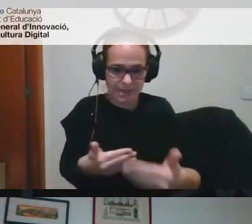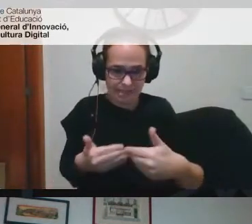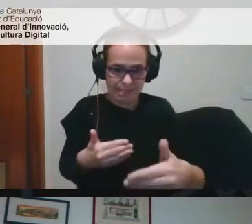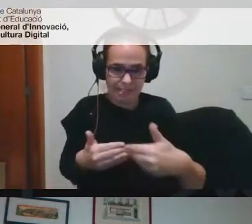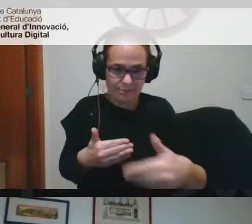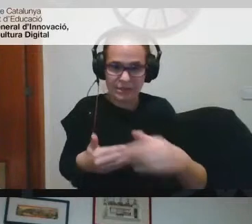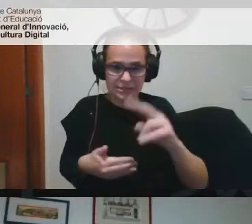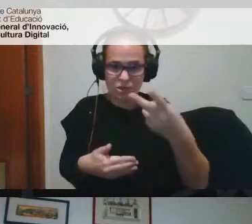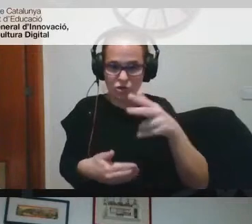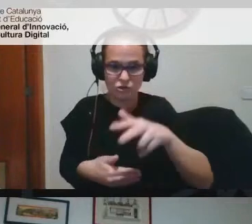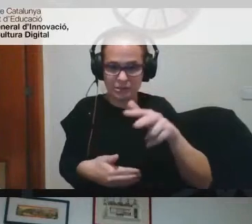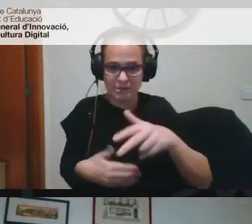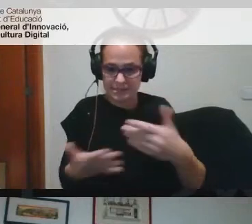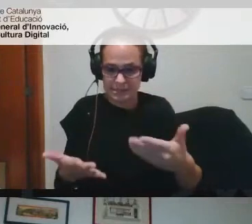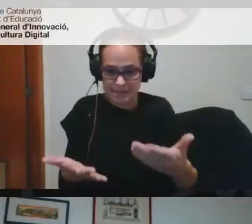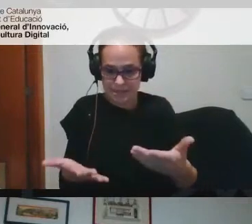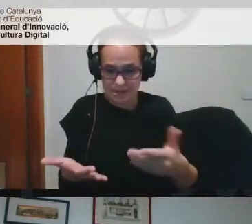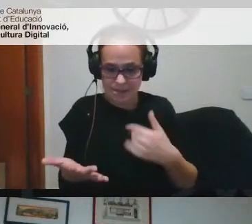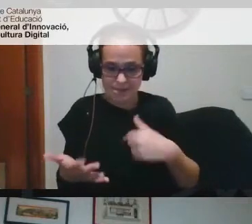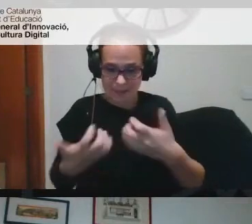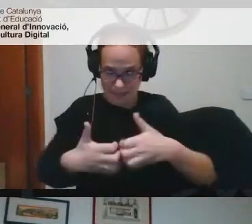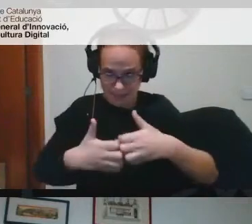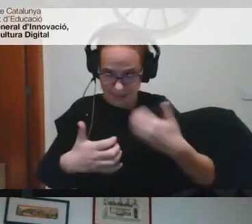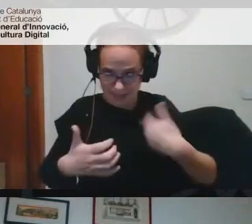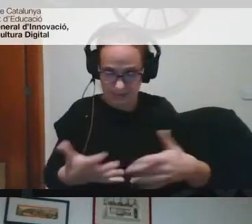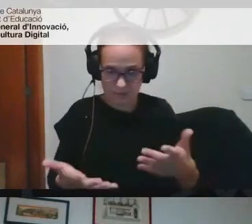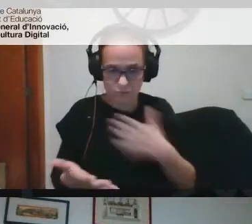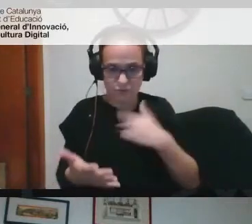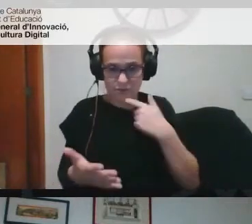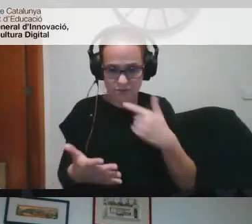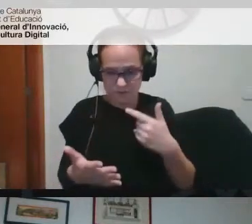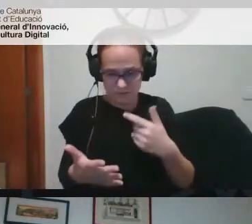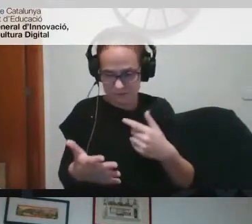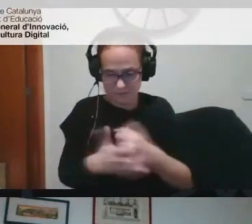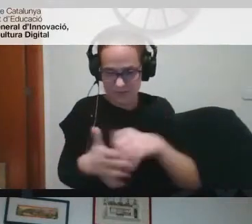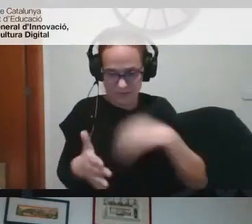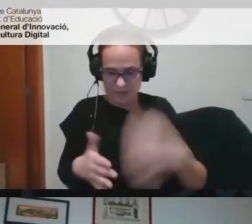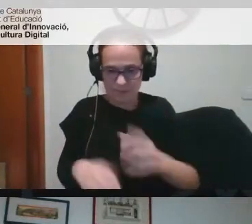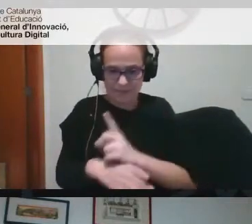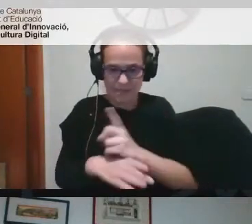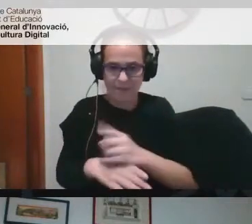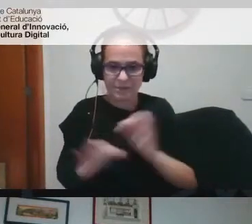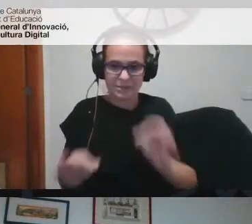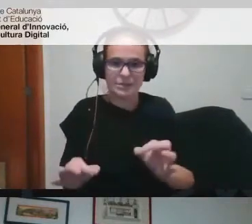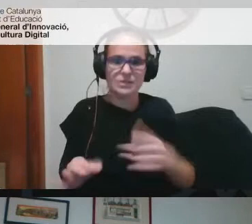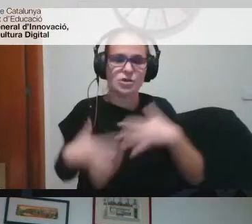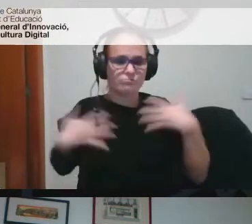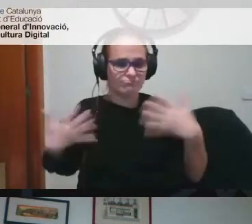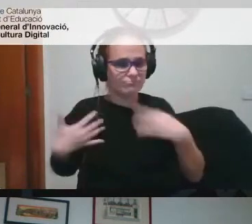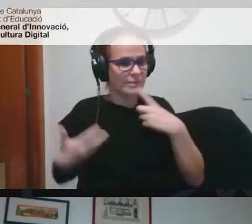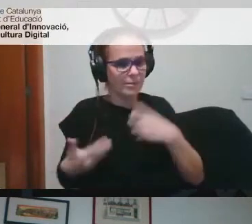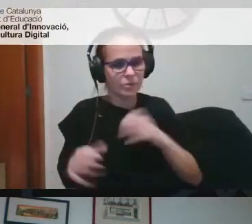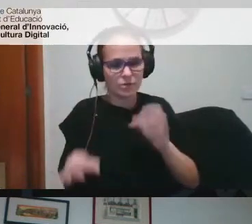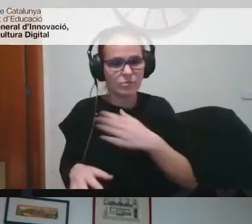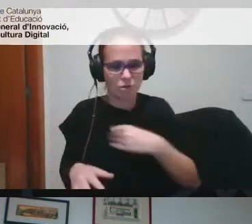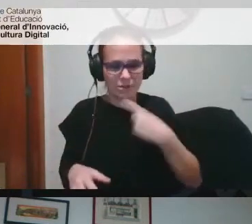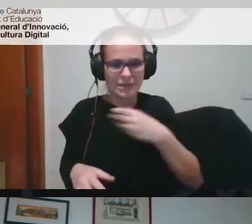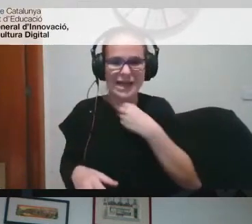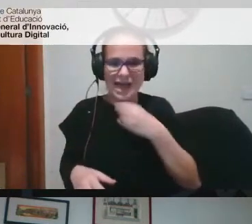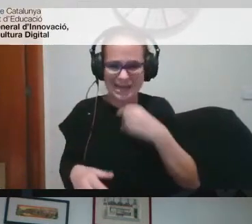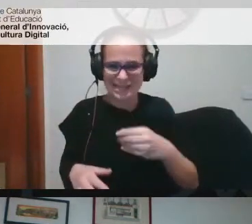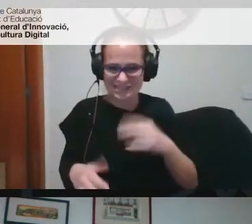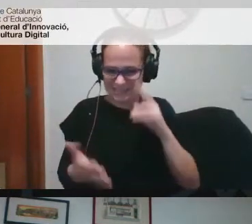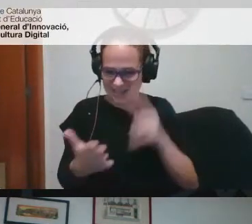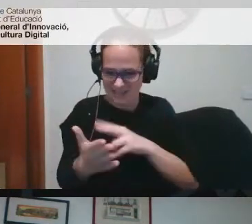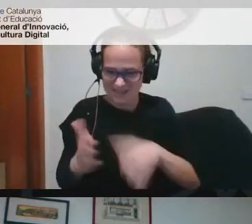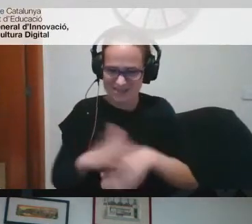trimestre de fet està engegat sortiran tan aviat com sigui possible m'alegra molt que es pregunti perquè vol dir que hi ha ganes de tirar